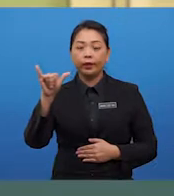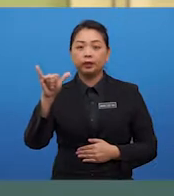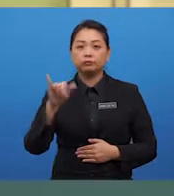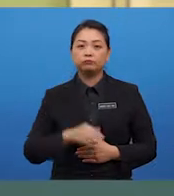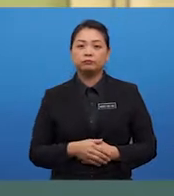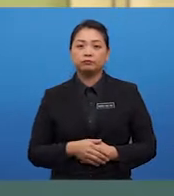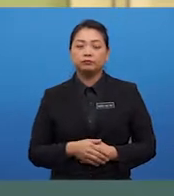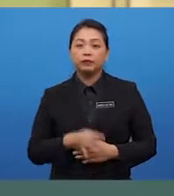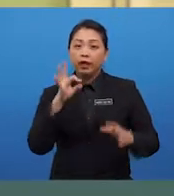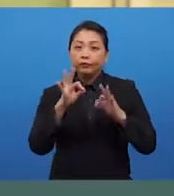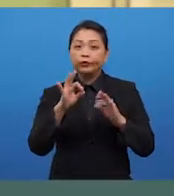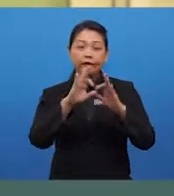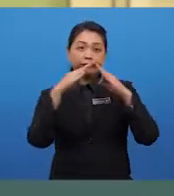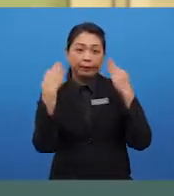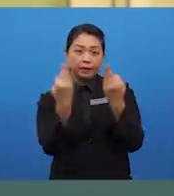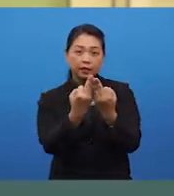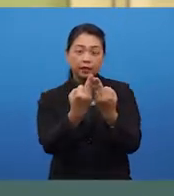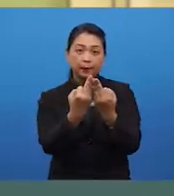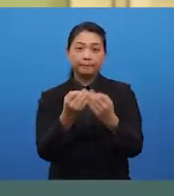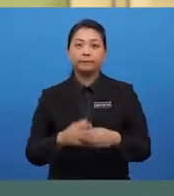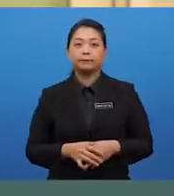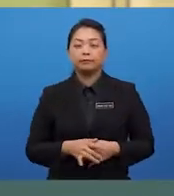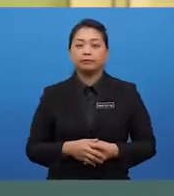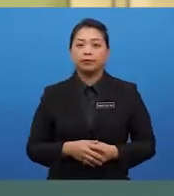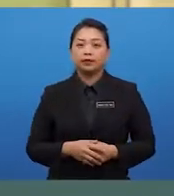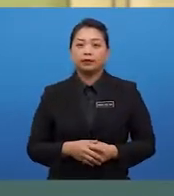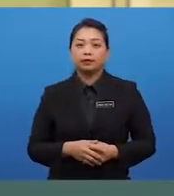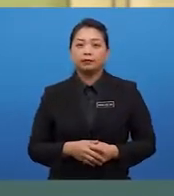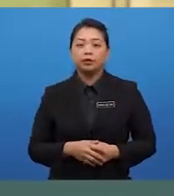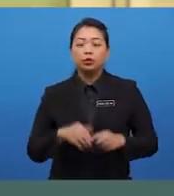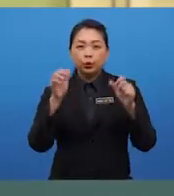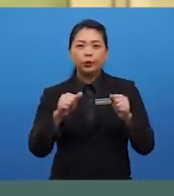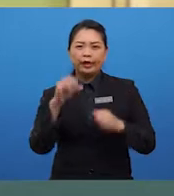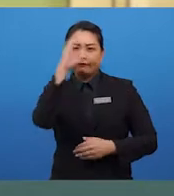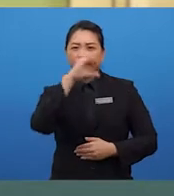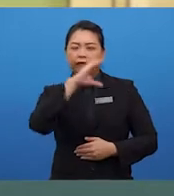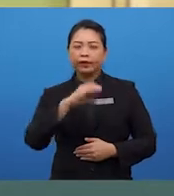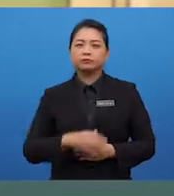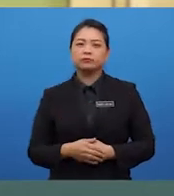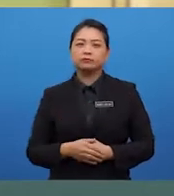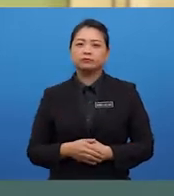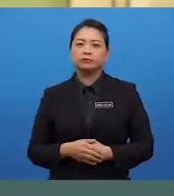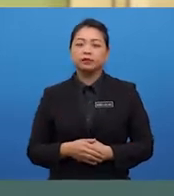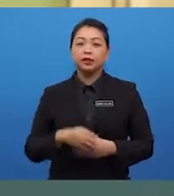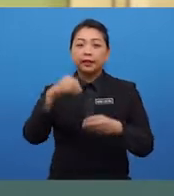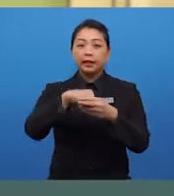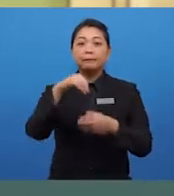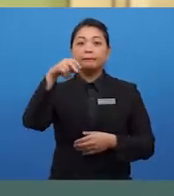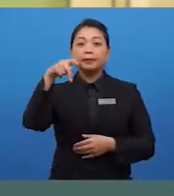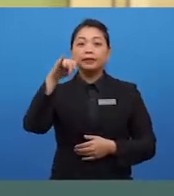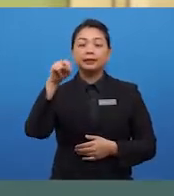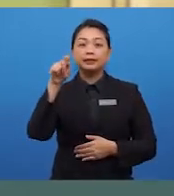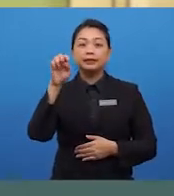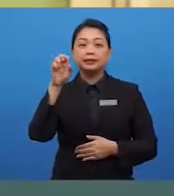if you are familiar with the app Pinterest, you can find that in Pinterest, they have many pages